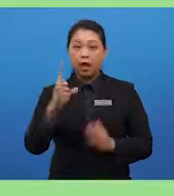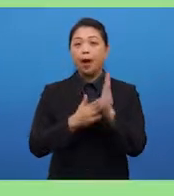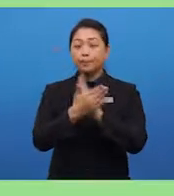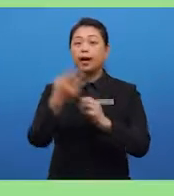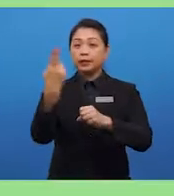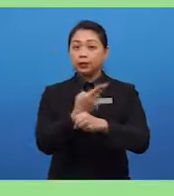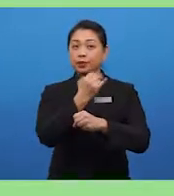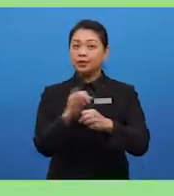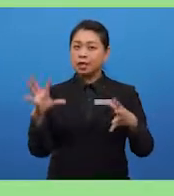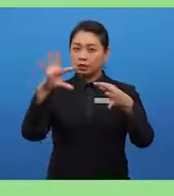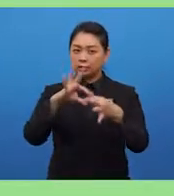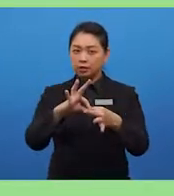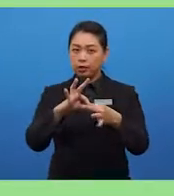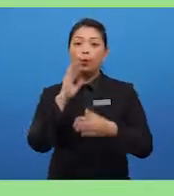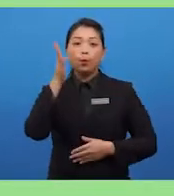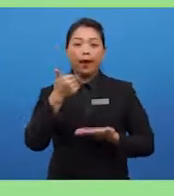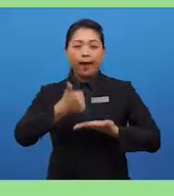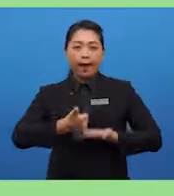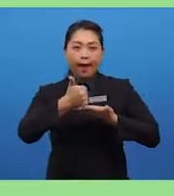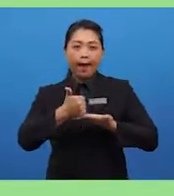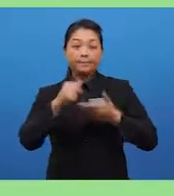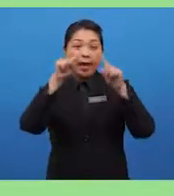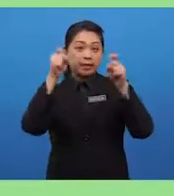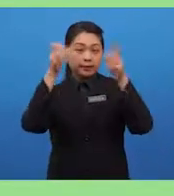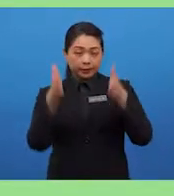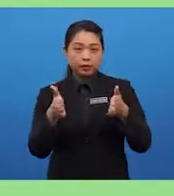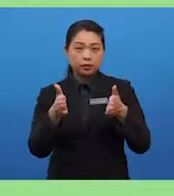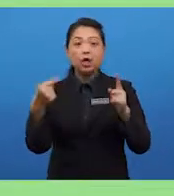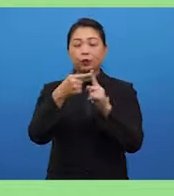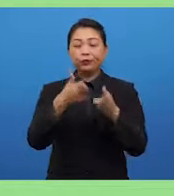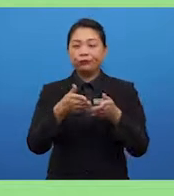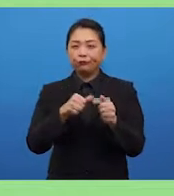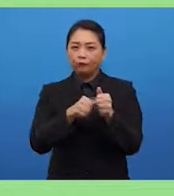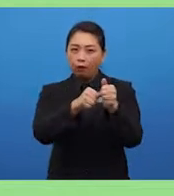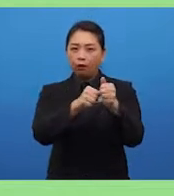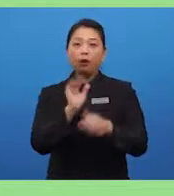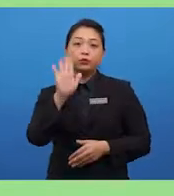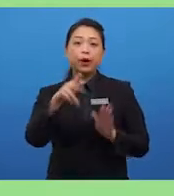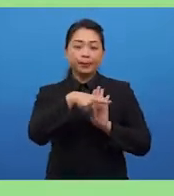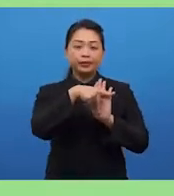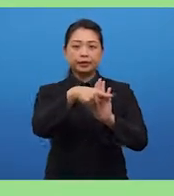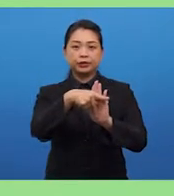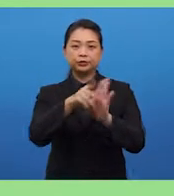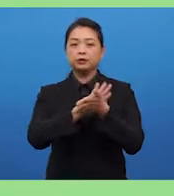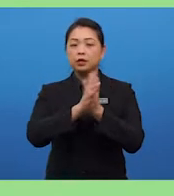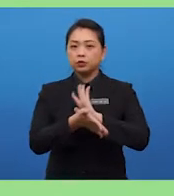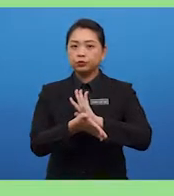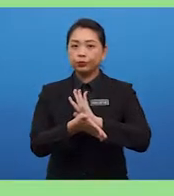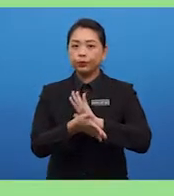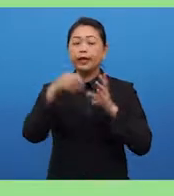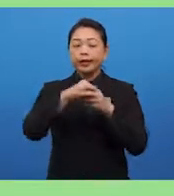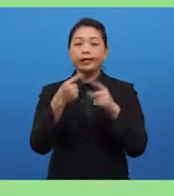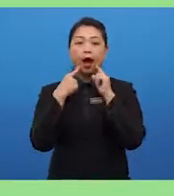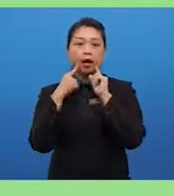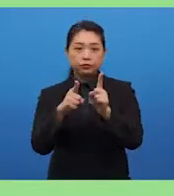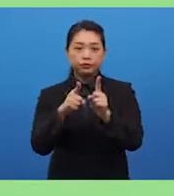connectors, it will help your examiners to follow your presentation. So, in answering